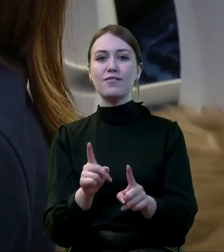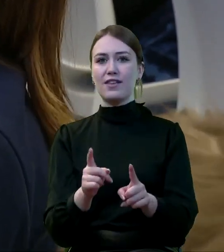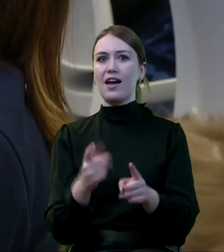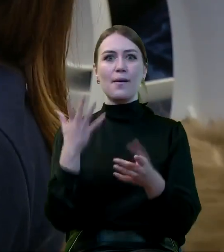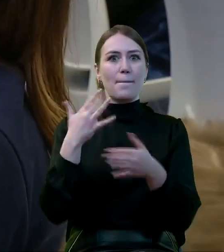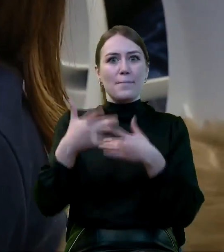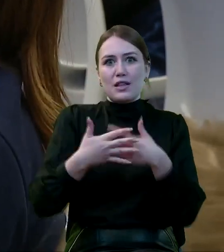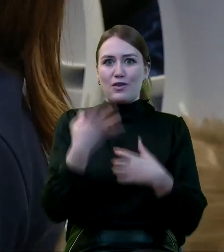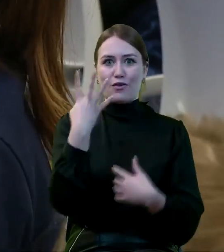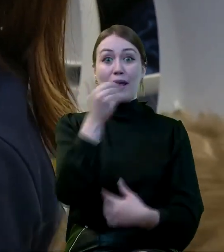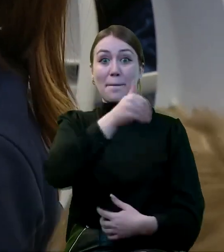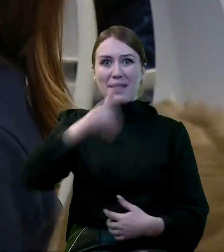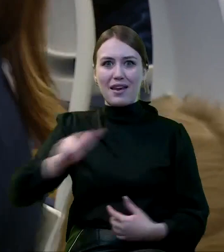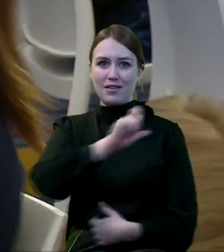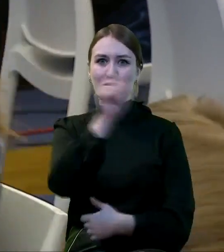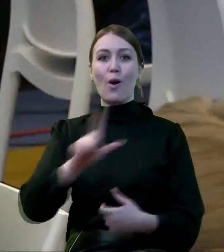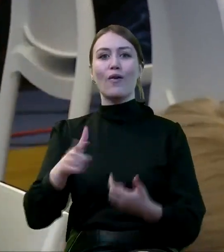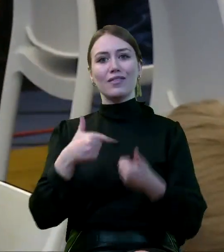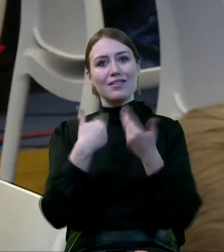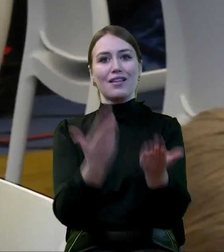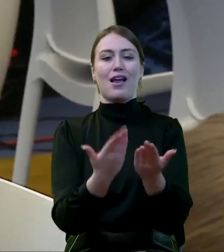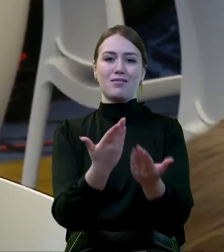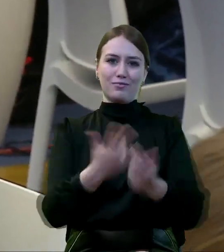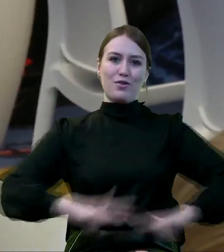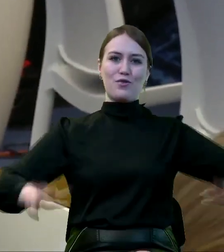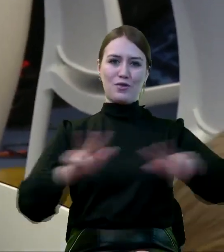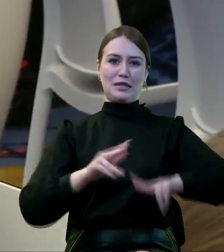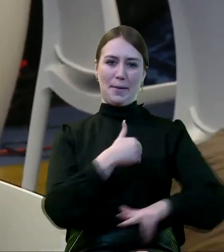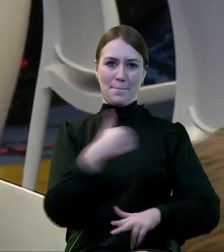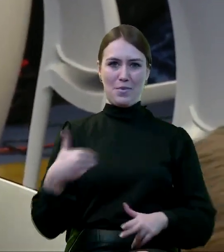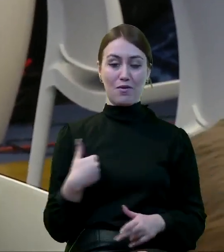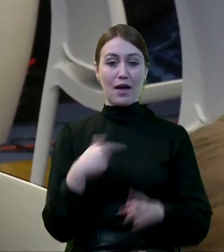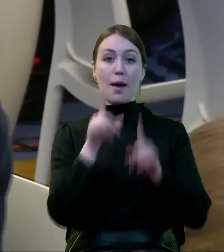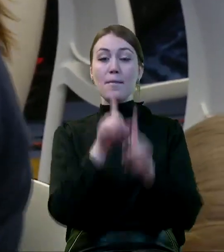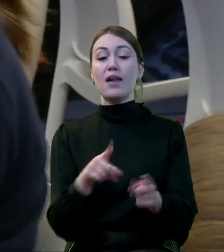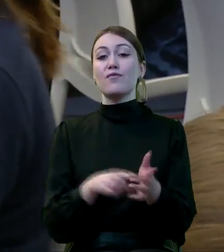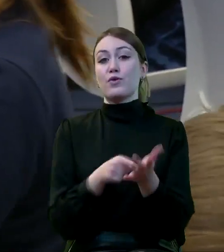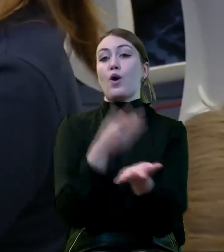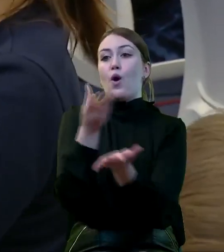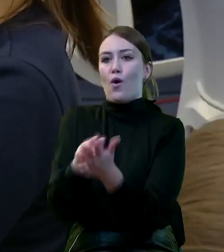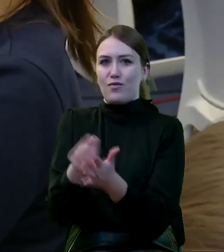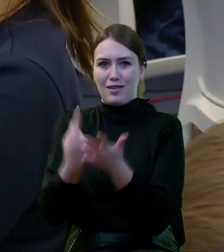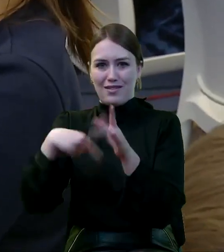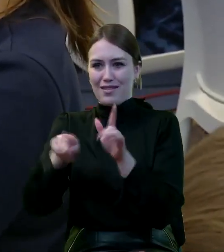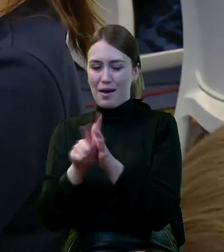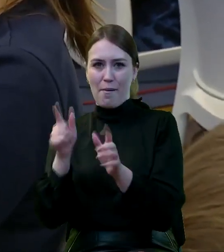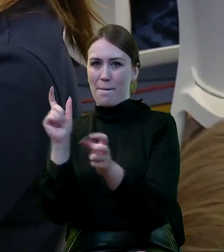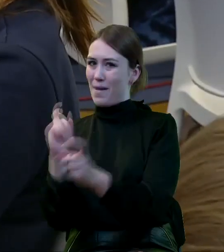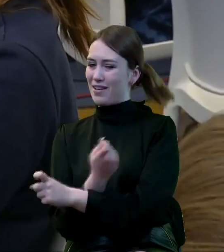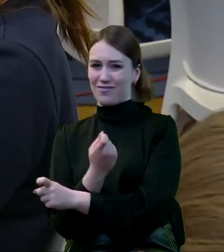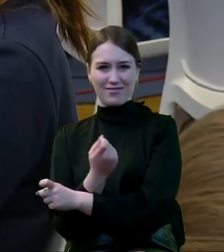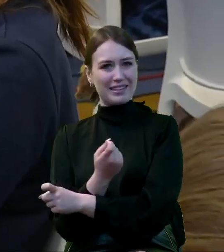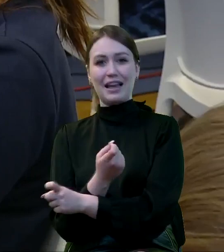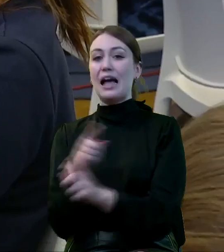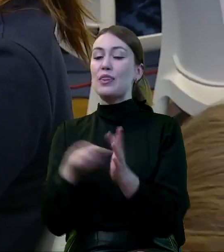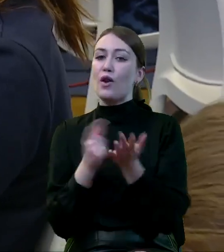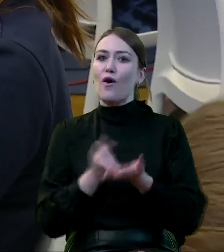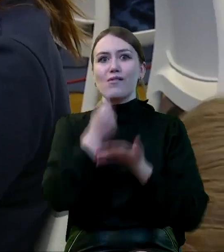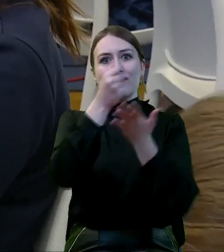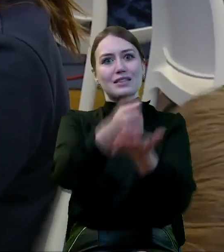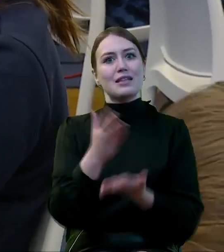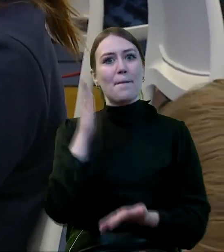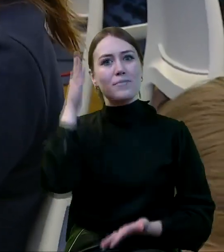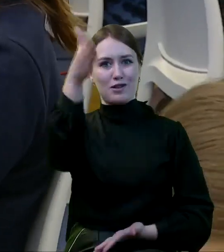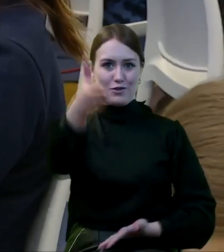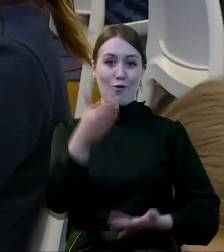miliardy złotych z tego programu trafiło dla polskich rodzin. To nie są koszty dla budżetu państwa. To jest inwestycja